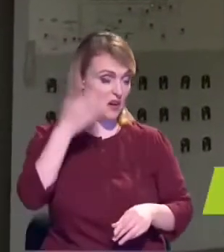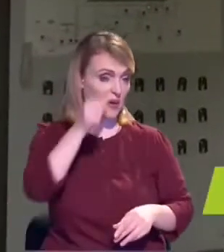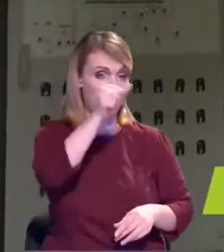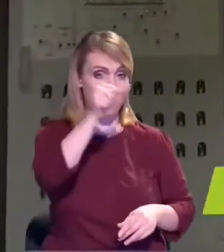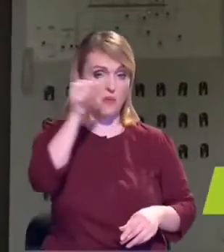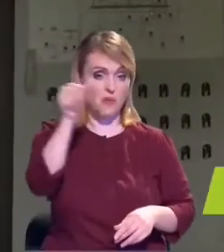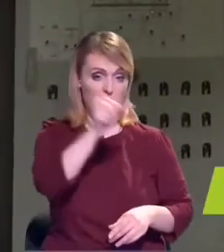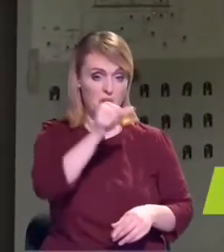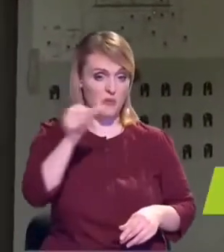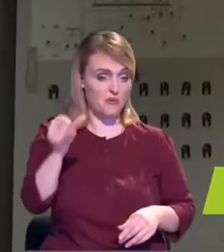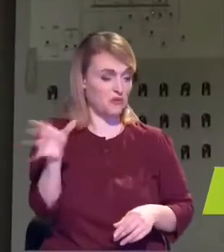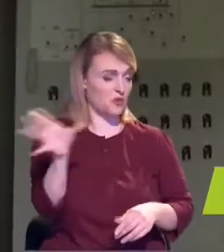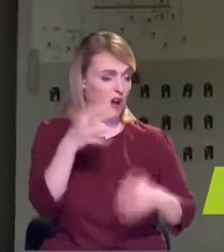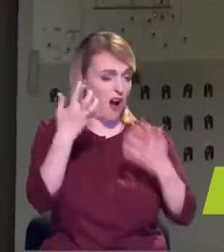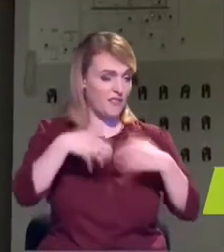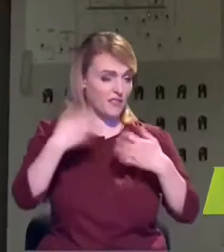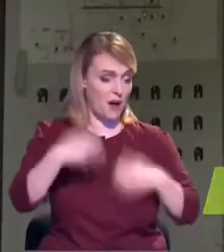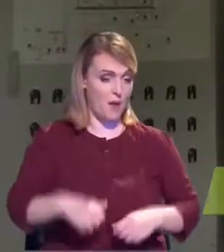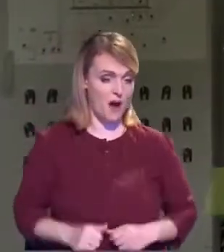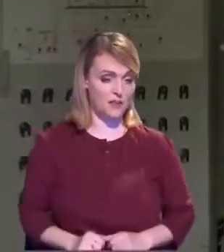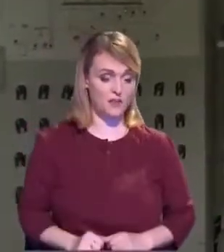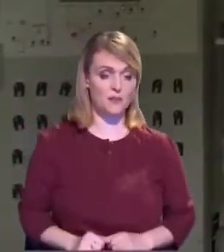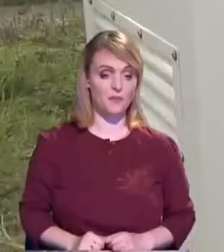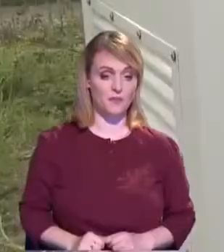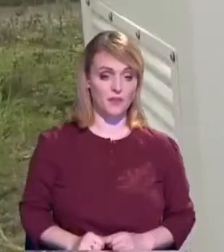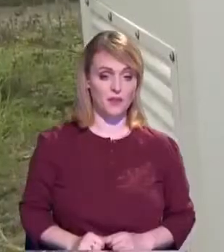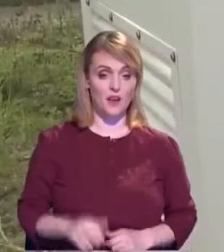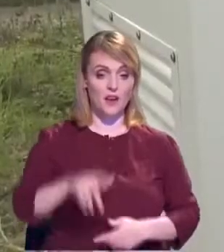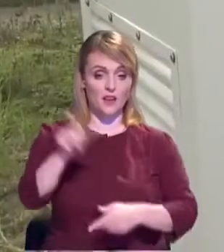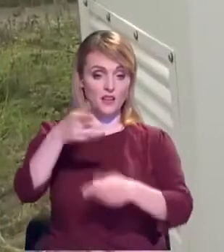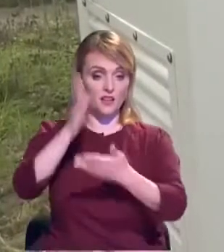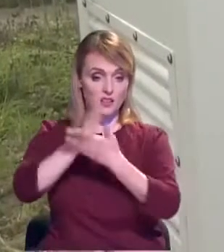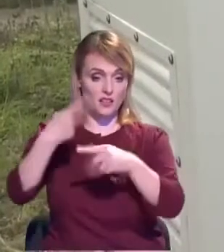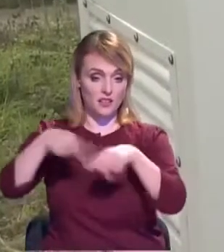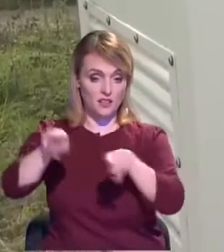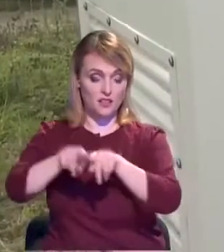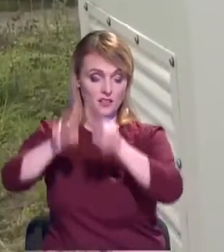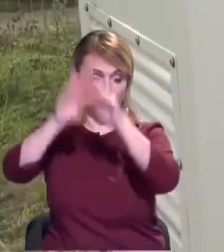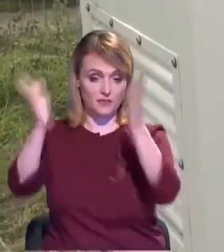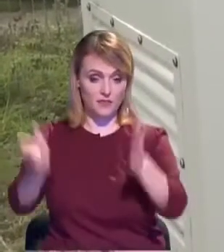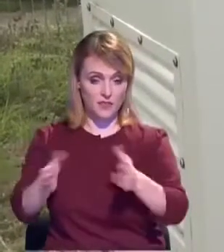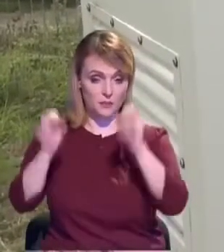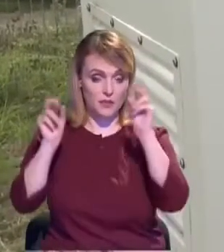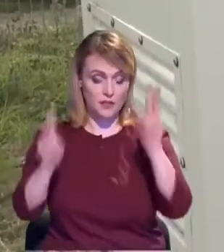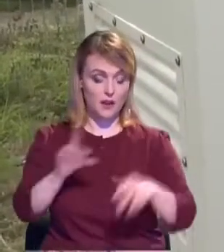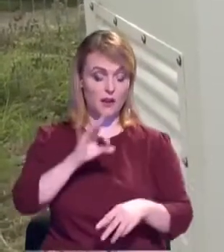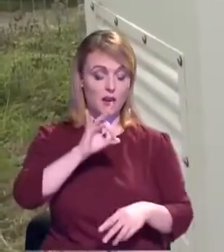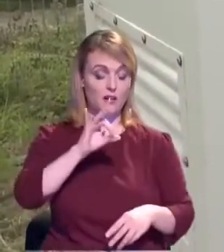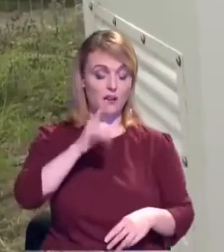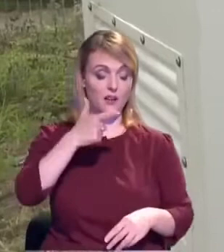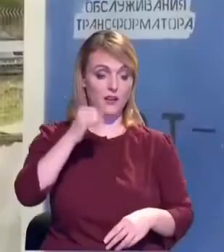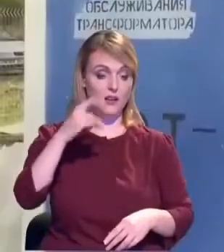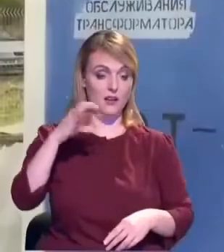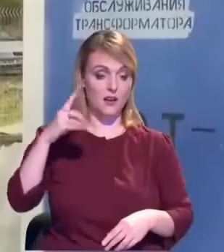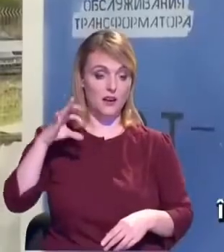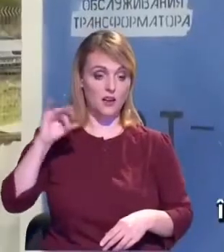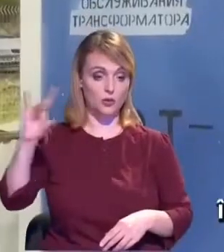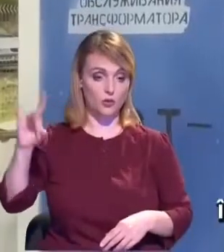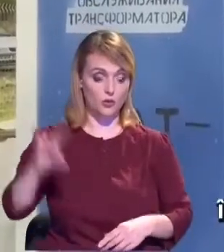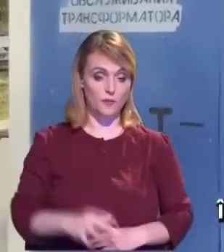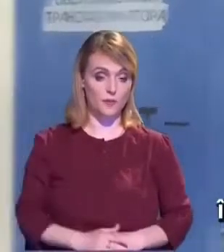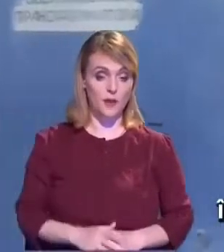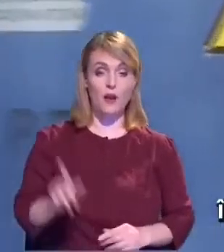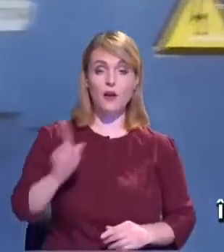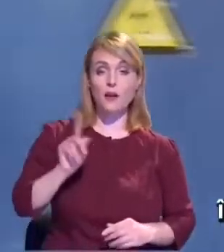vă automizmă în altă dează. Acum este gândurul și a fiecare câteva, în au electroazie,